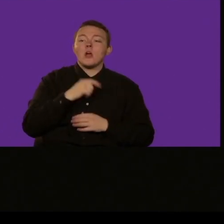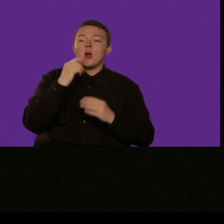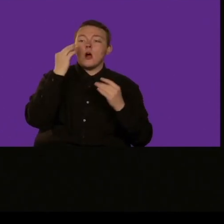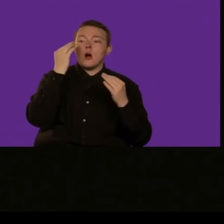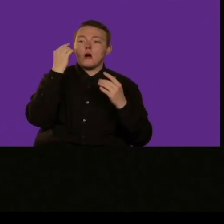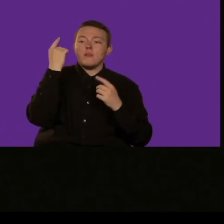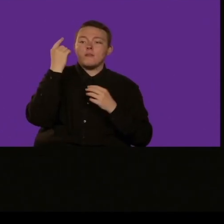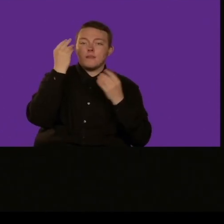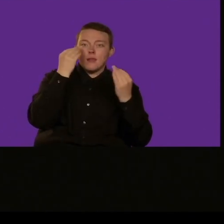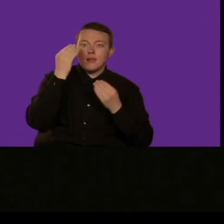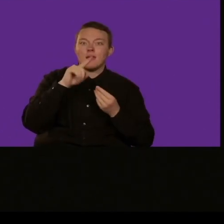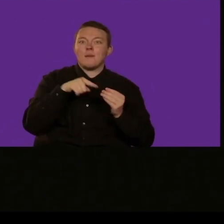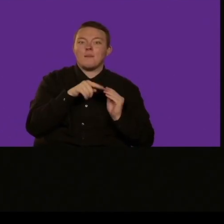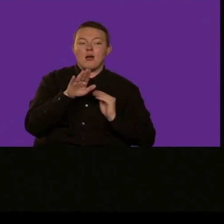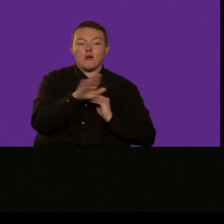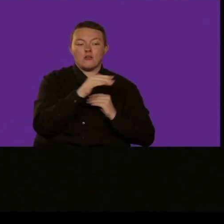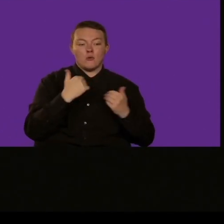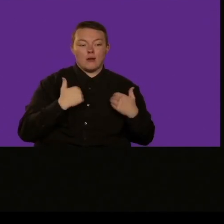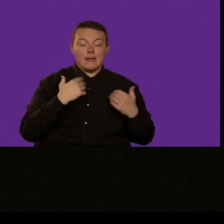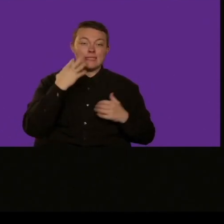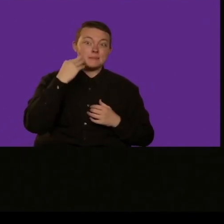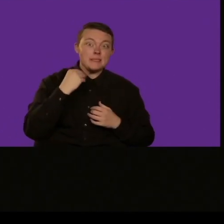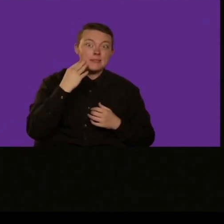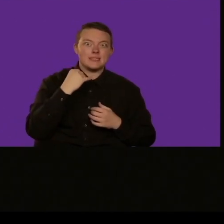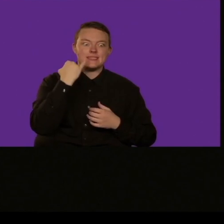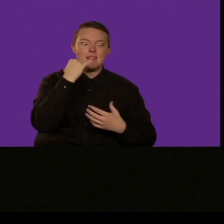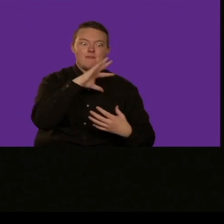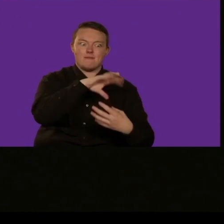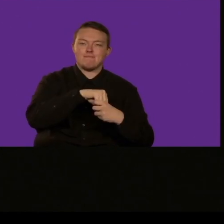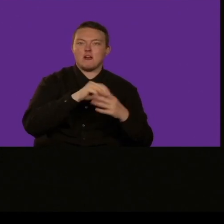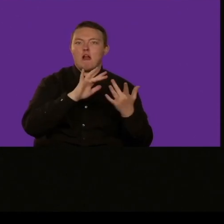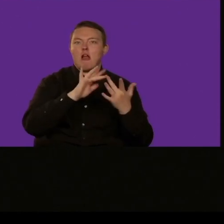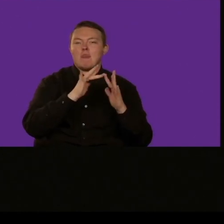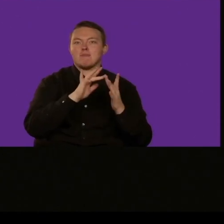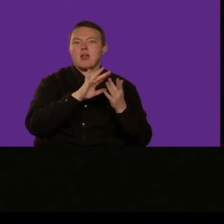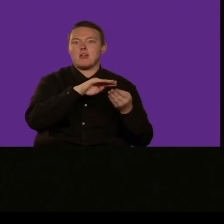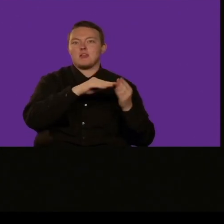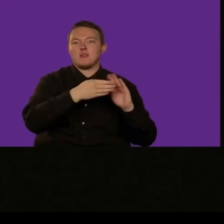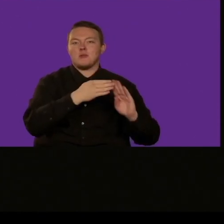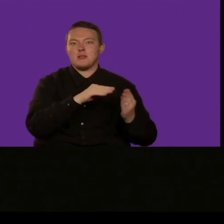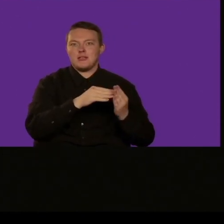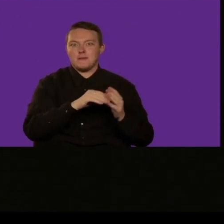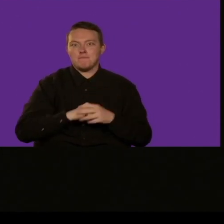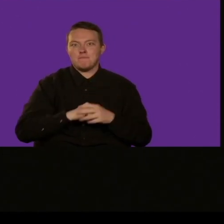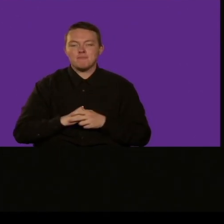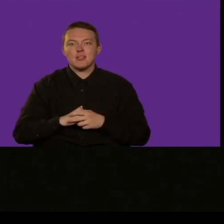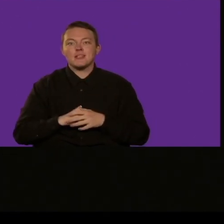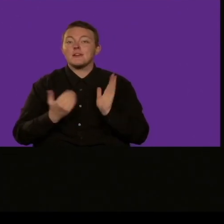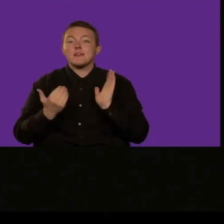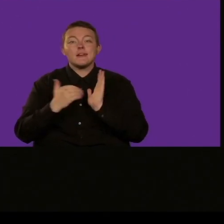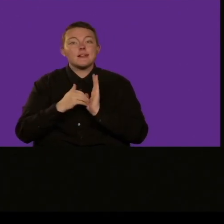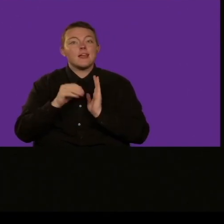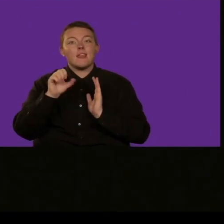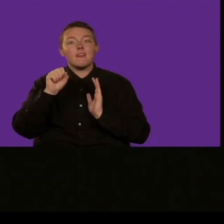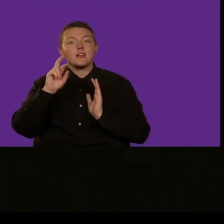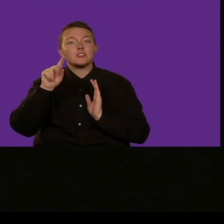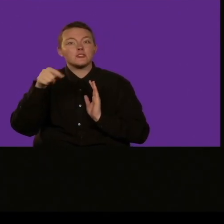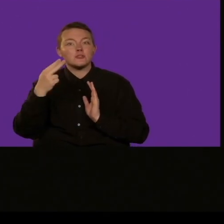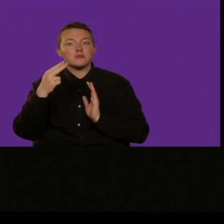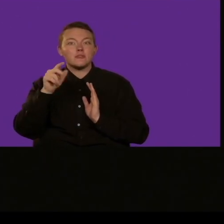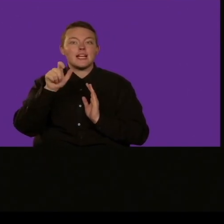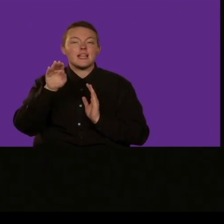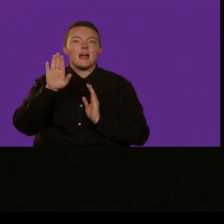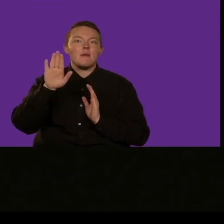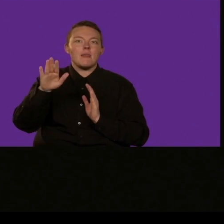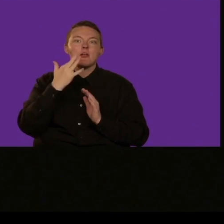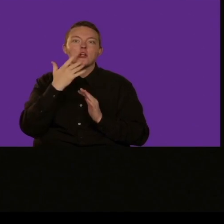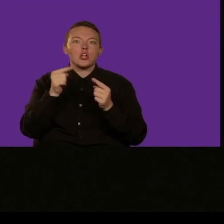diversi progetti che vediamo ci speriamo molto su ciò che possiamo creare insieme e grazie per riconoscere anche questo fatto